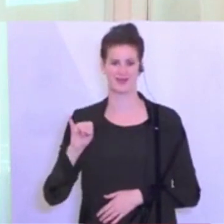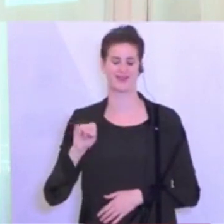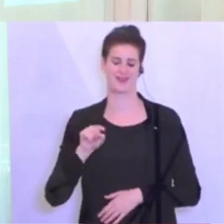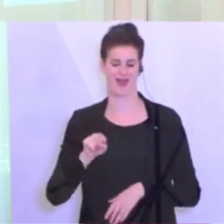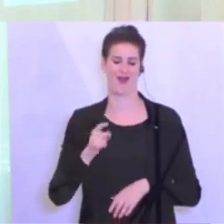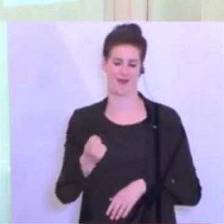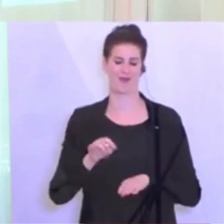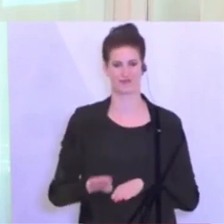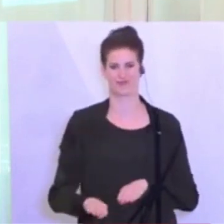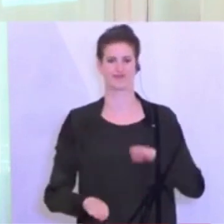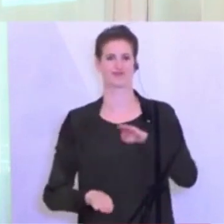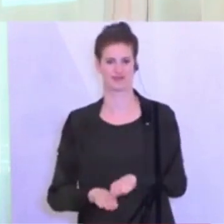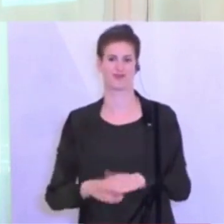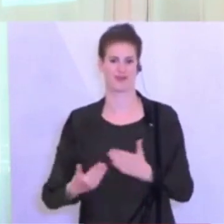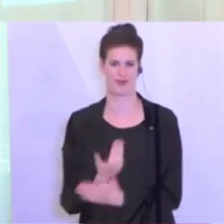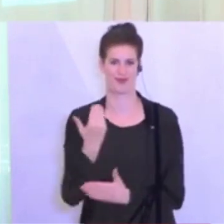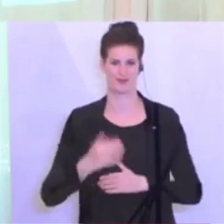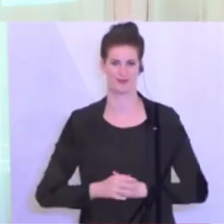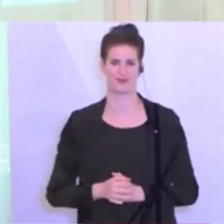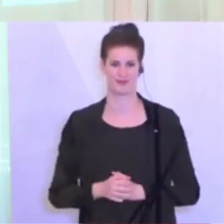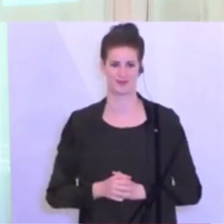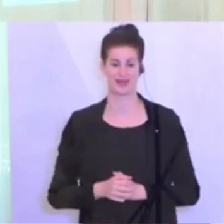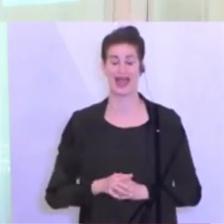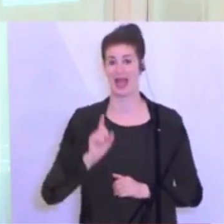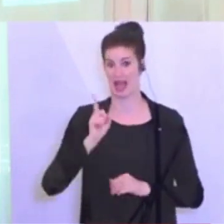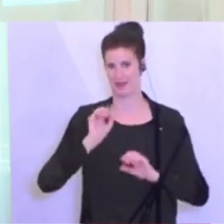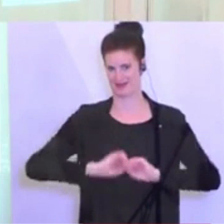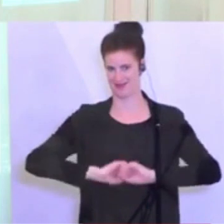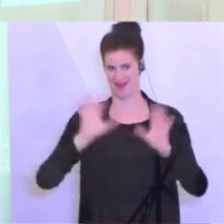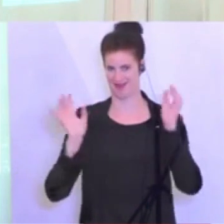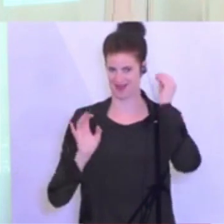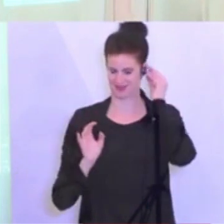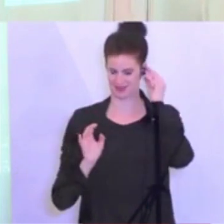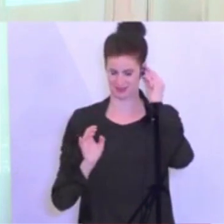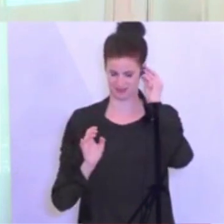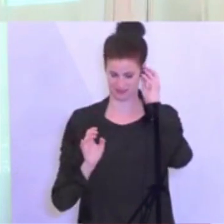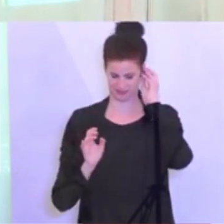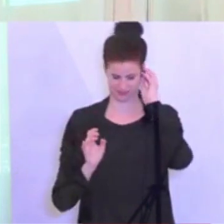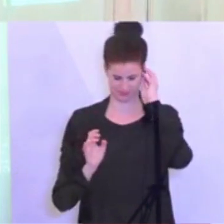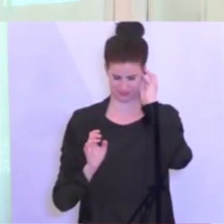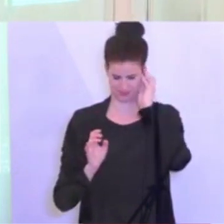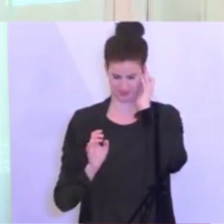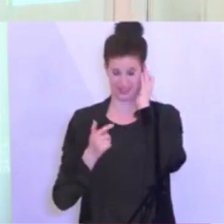nächsten Schritt tatsächlich realisieren. Klar ist aber aus meiner Sicht zweierlei.